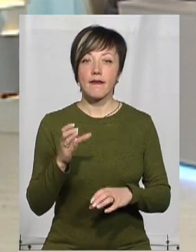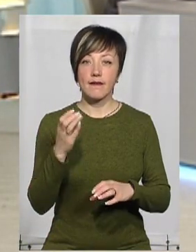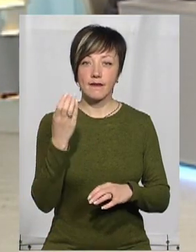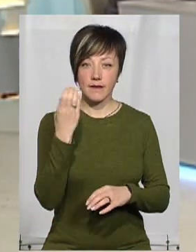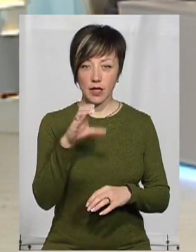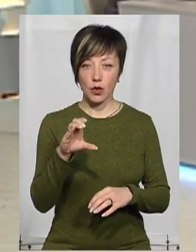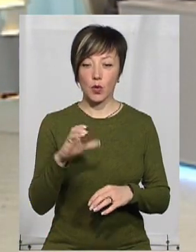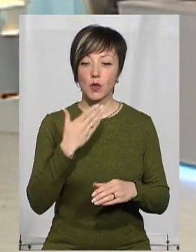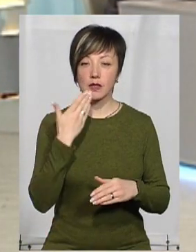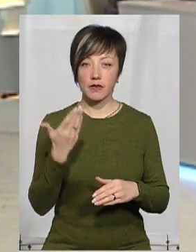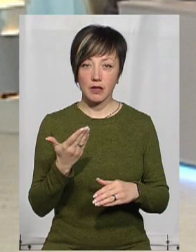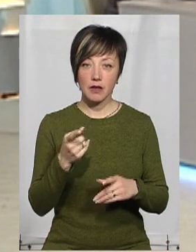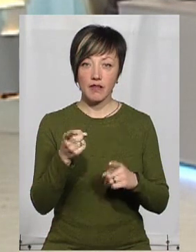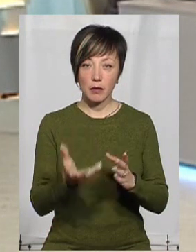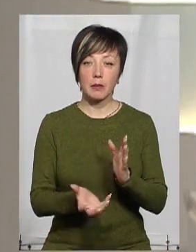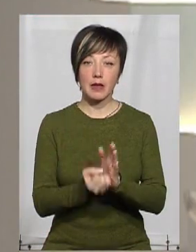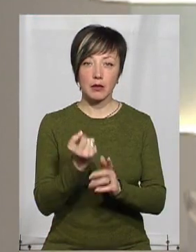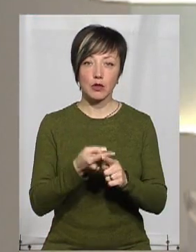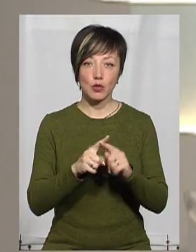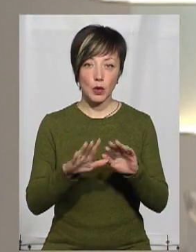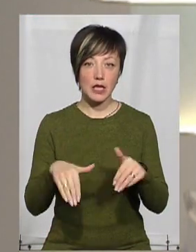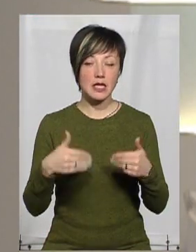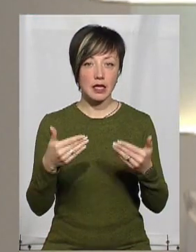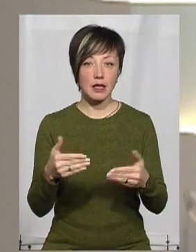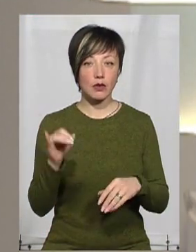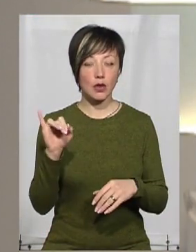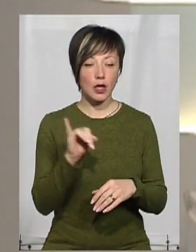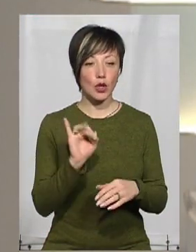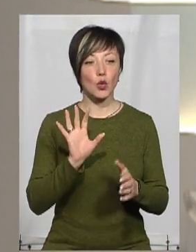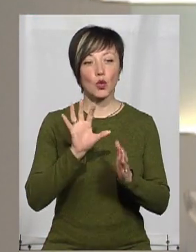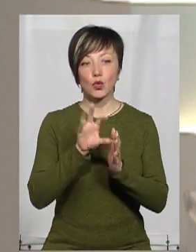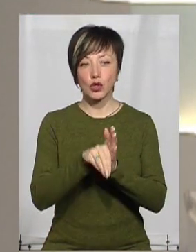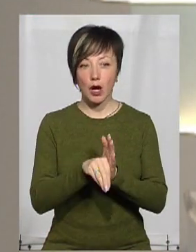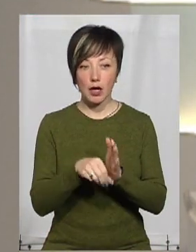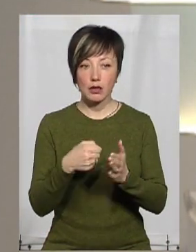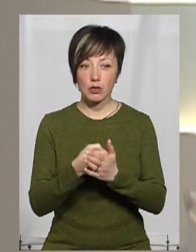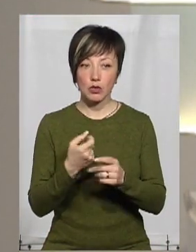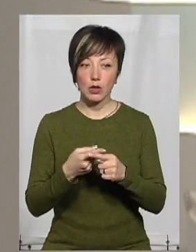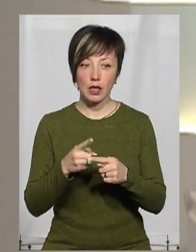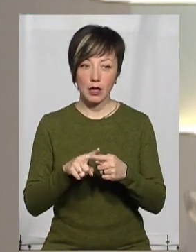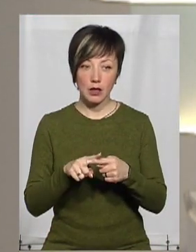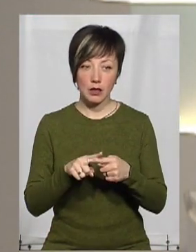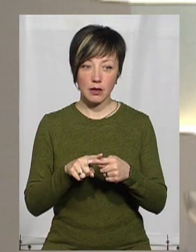що ви підтримуєте цю ініціативу і долучаєтеся до неї.